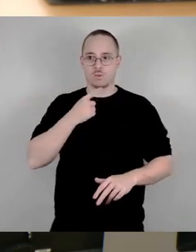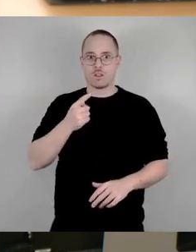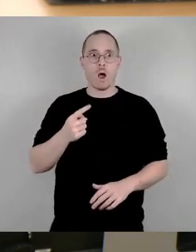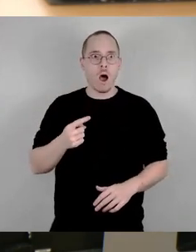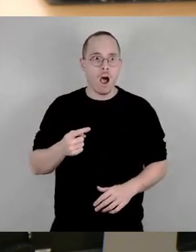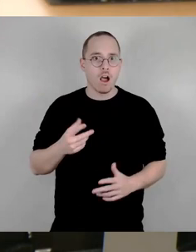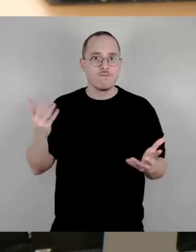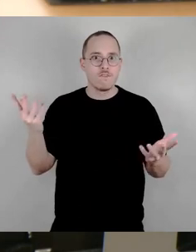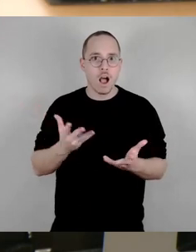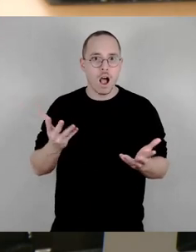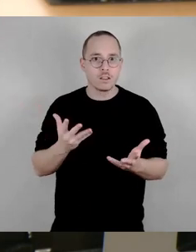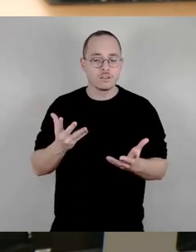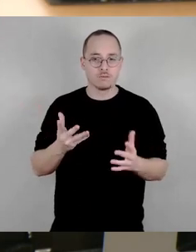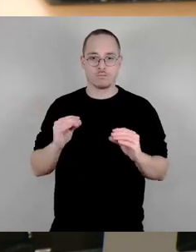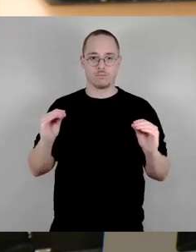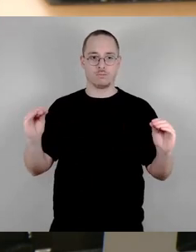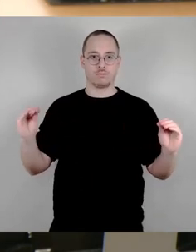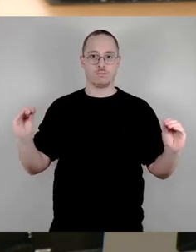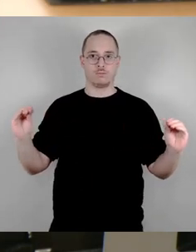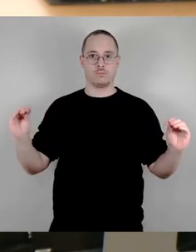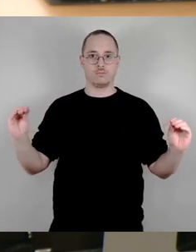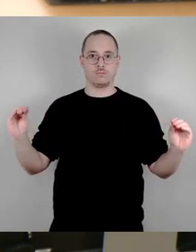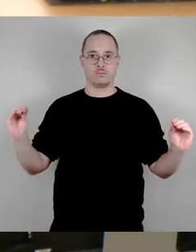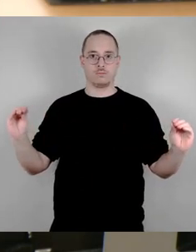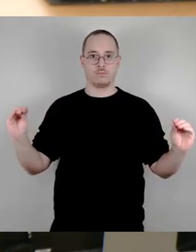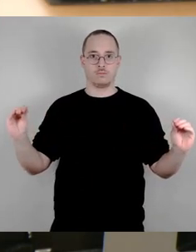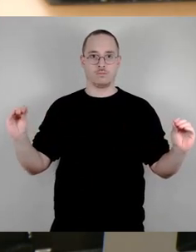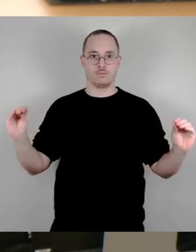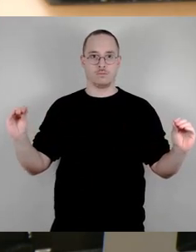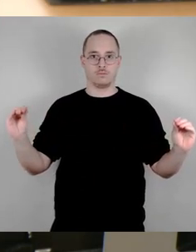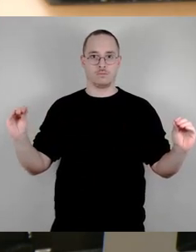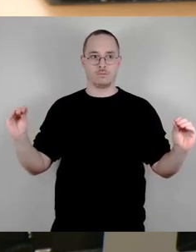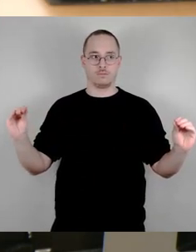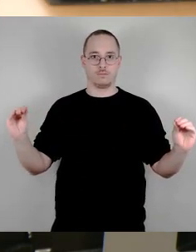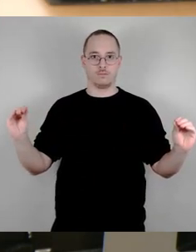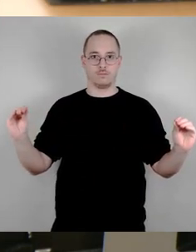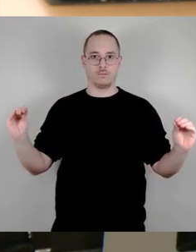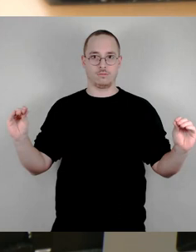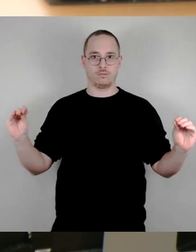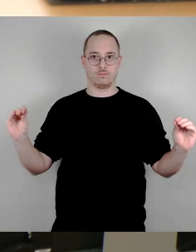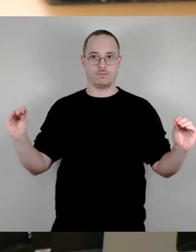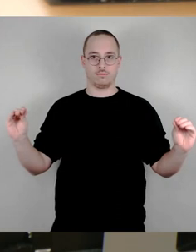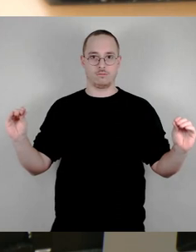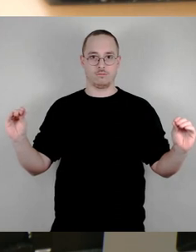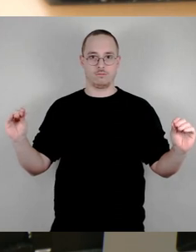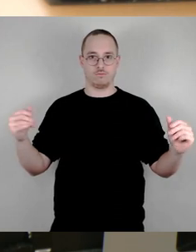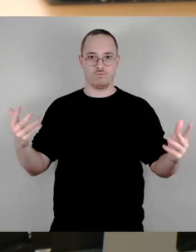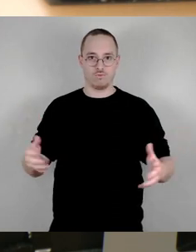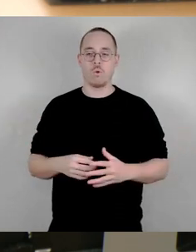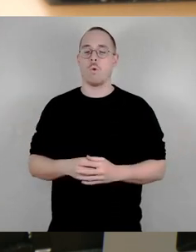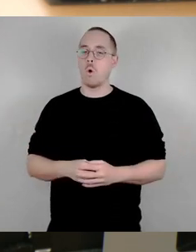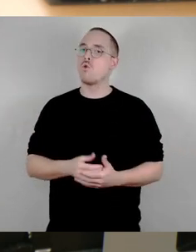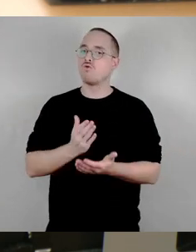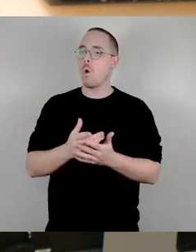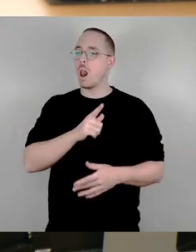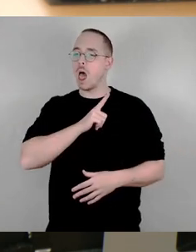längst transparent und öffentlich gewesen. Und